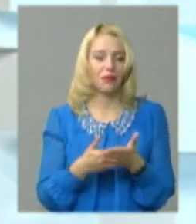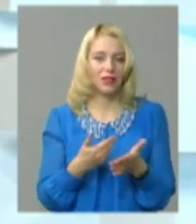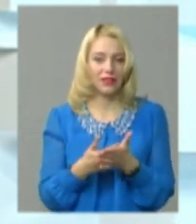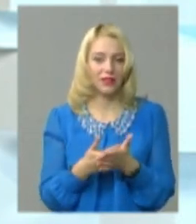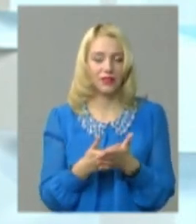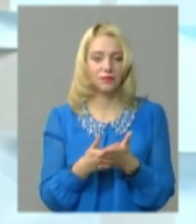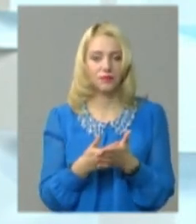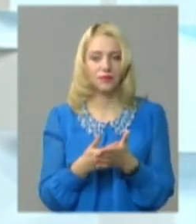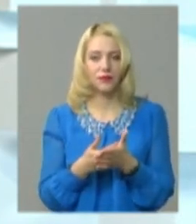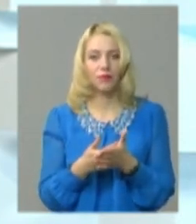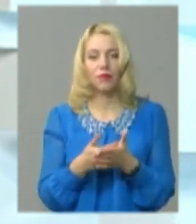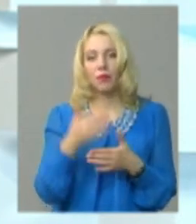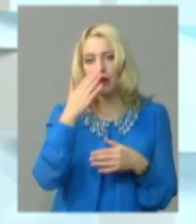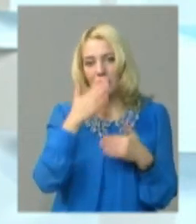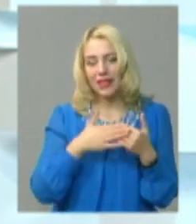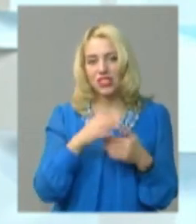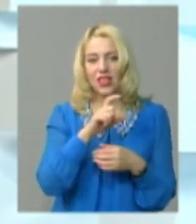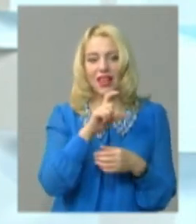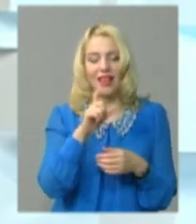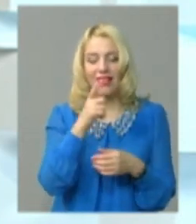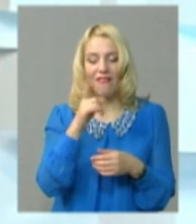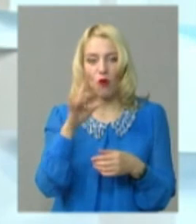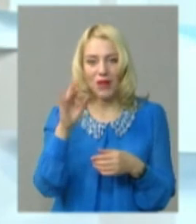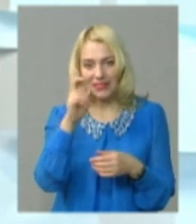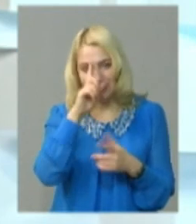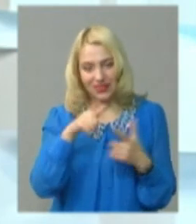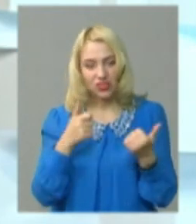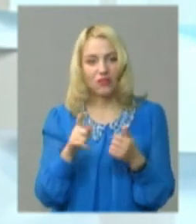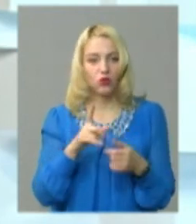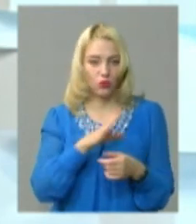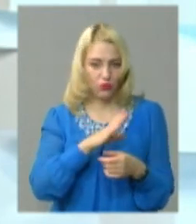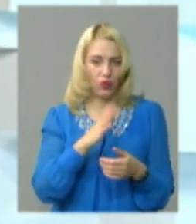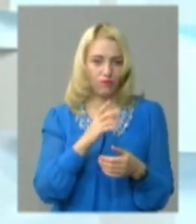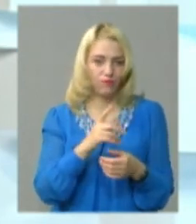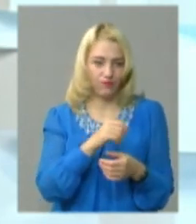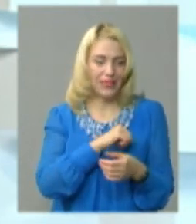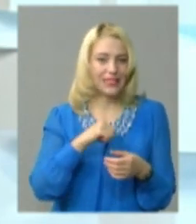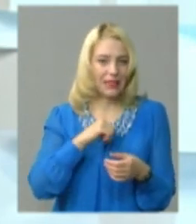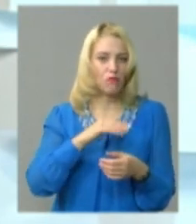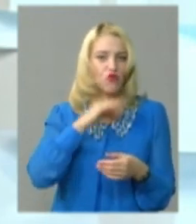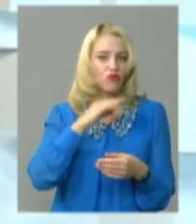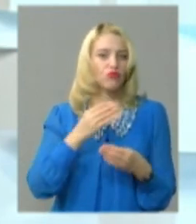ближніх європейських держав, які є самодостатні, у них є